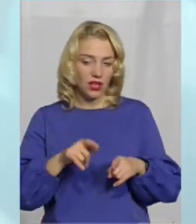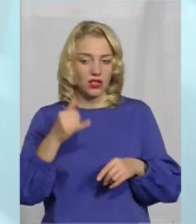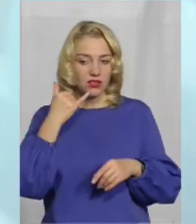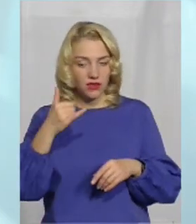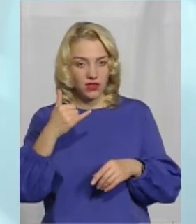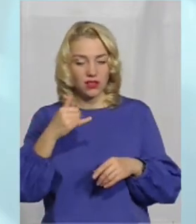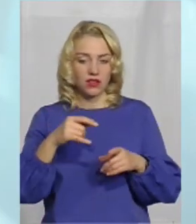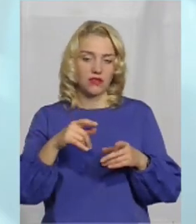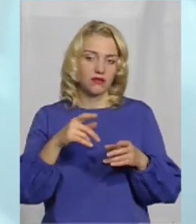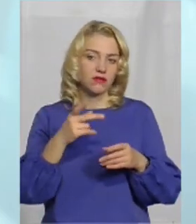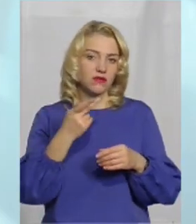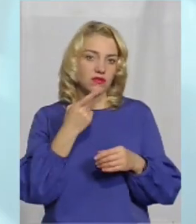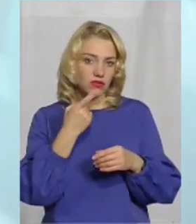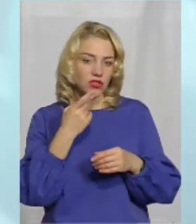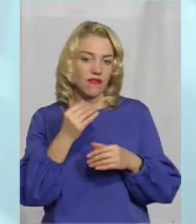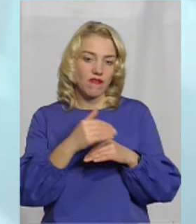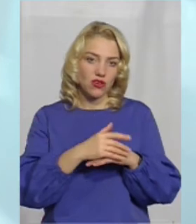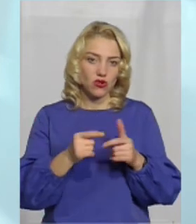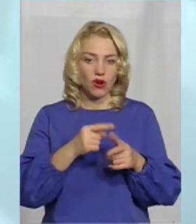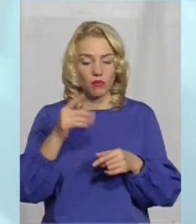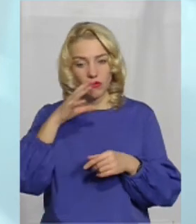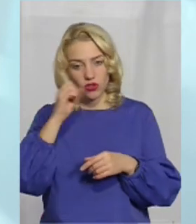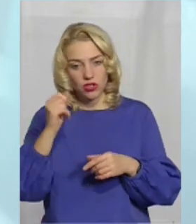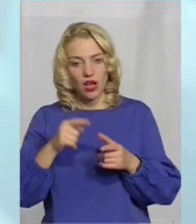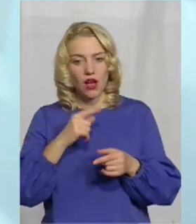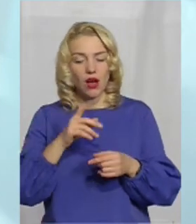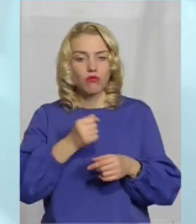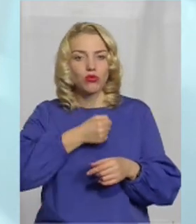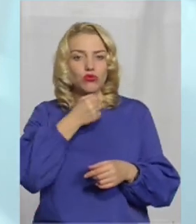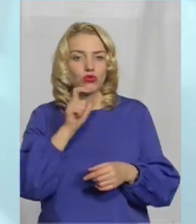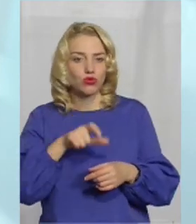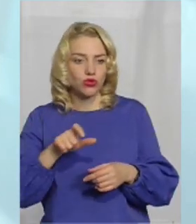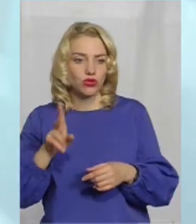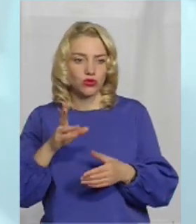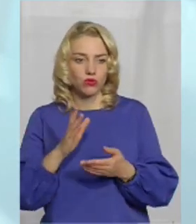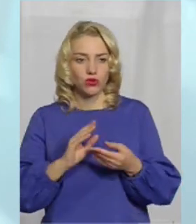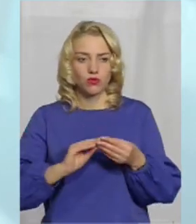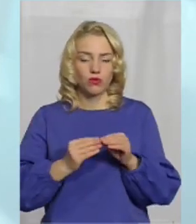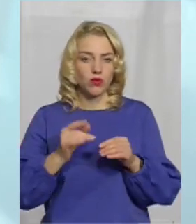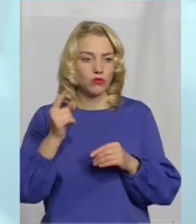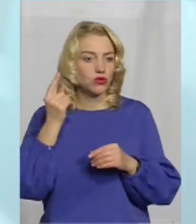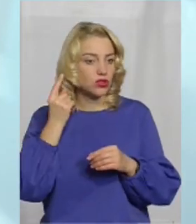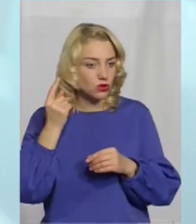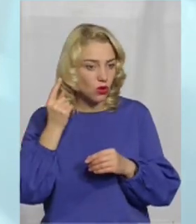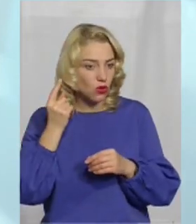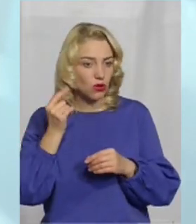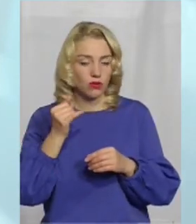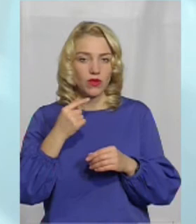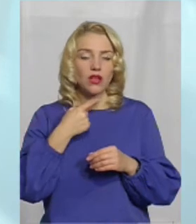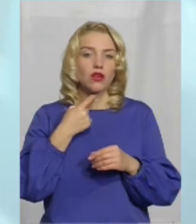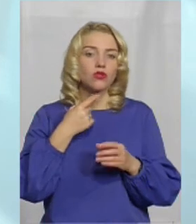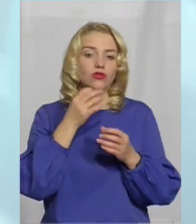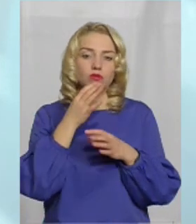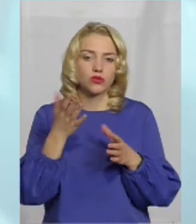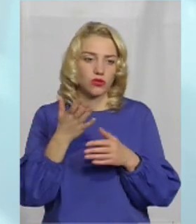ввечері або вночі. Або до людей похилого віку, які мають проблеми певні зі слухом, і голос будь